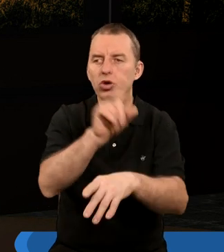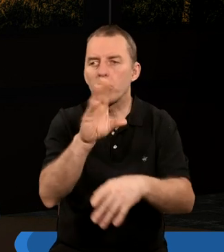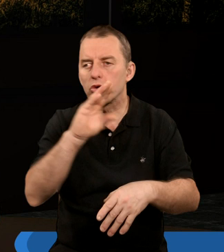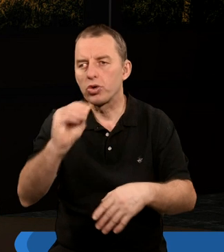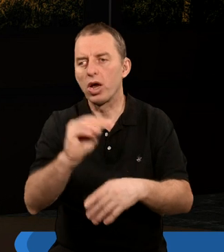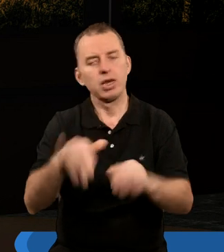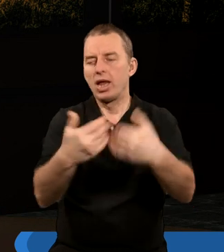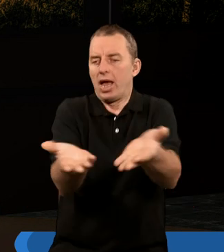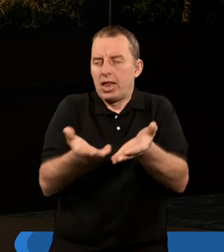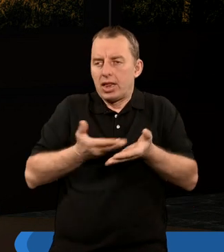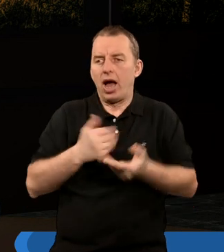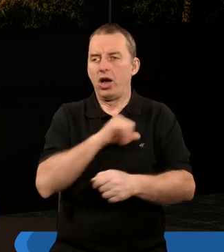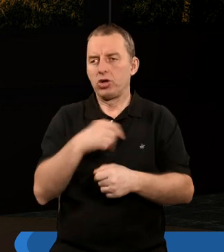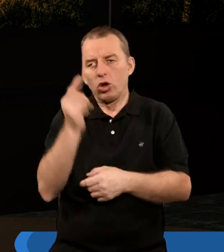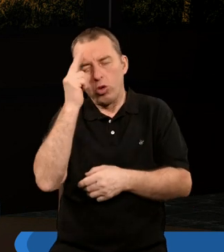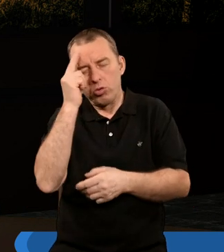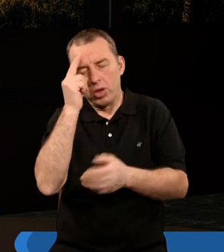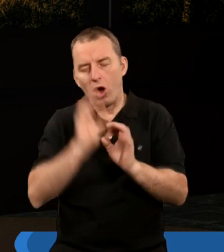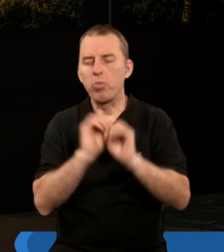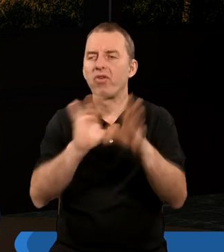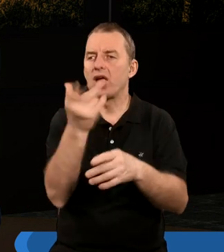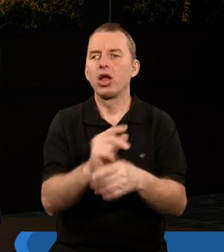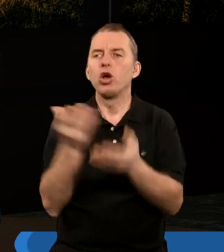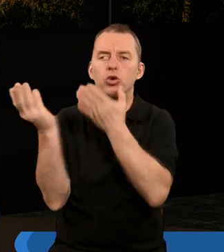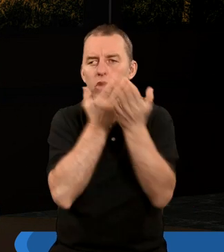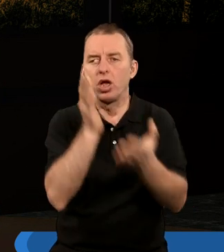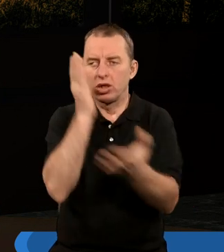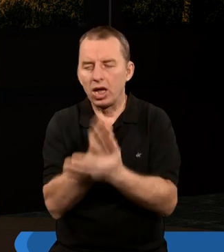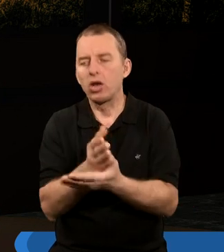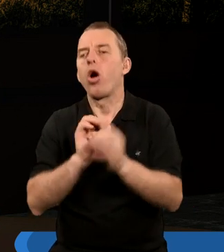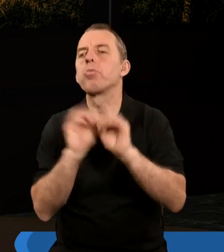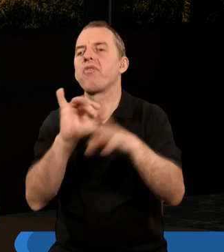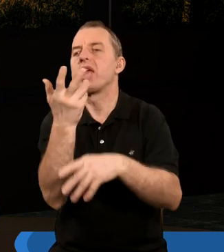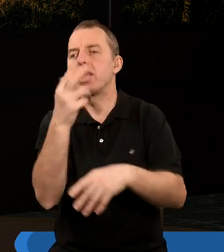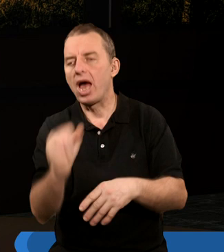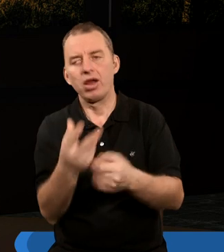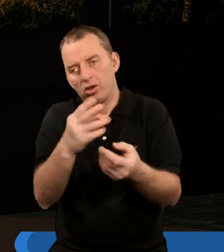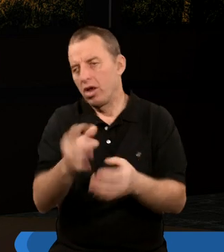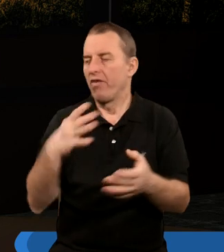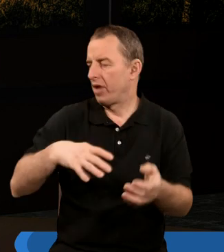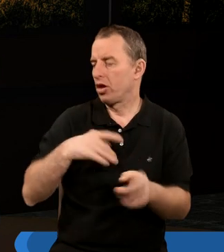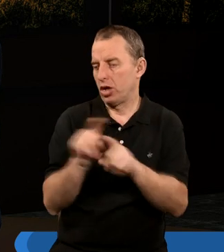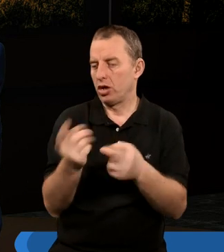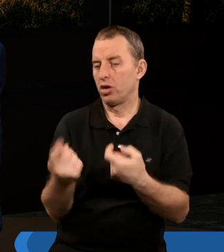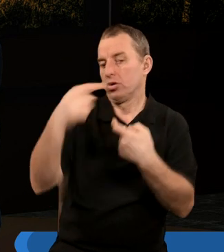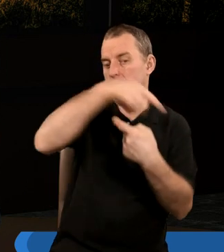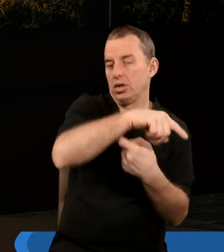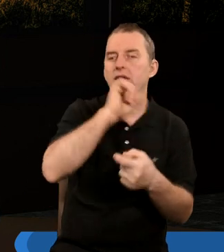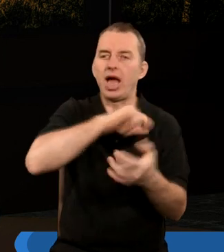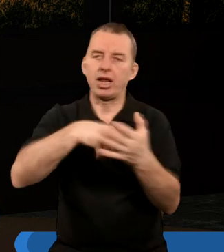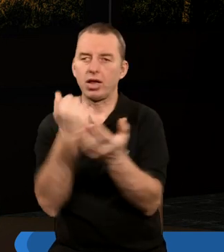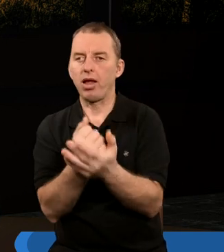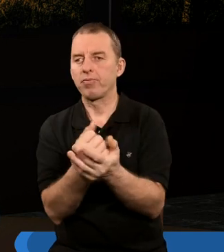nie da się zrozumieć Księgi Apokalipsy czytając tylko Księgę Apokalipsy. Że warto sięgnąć do Starego